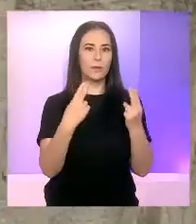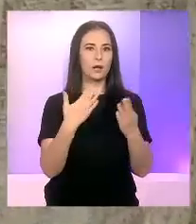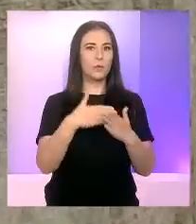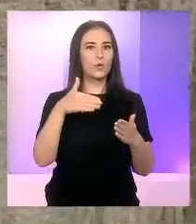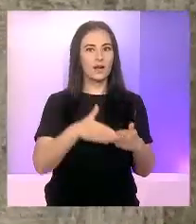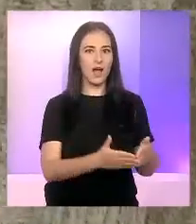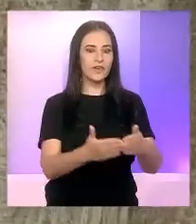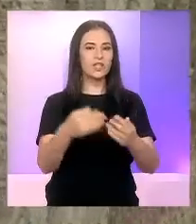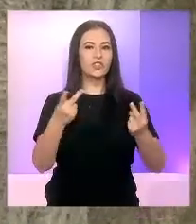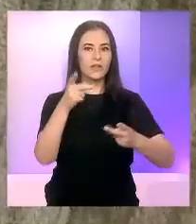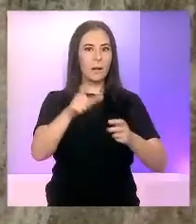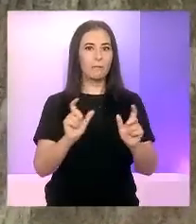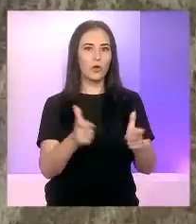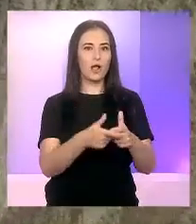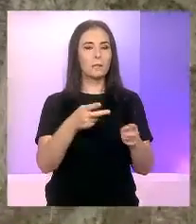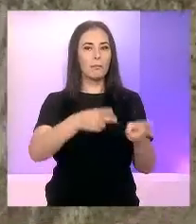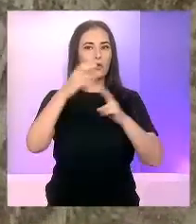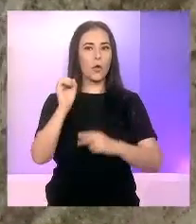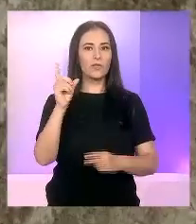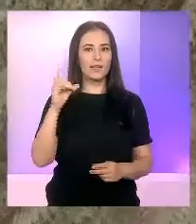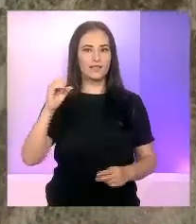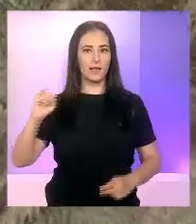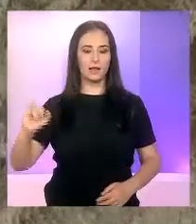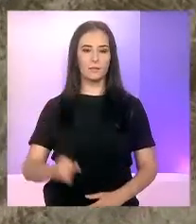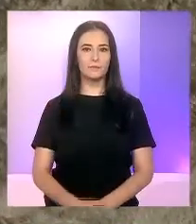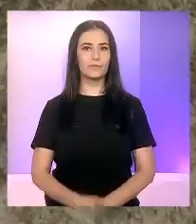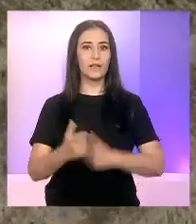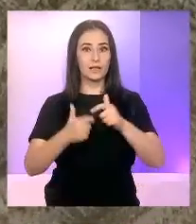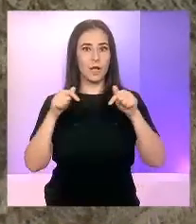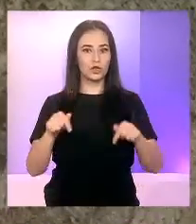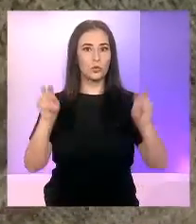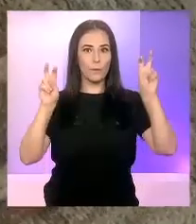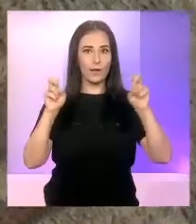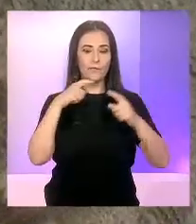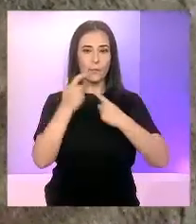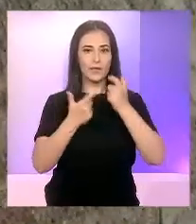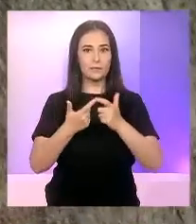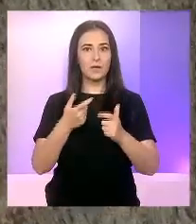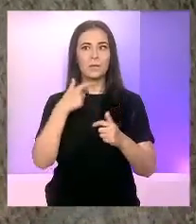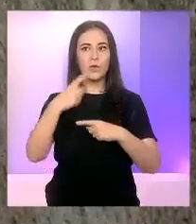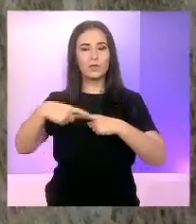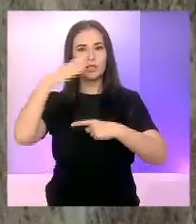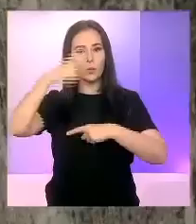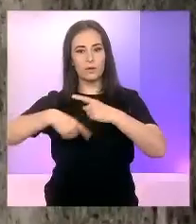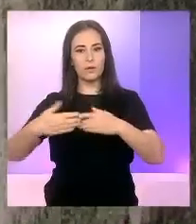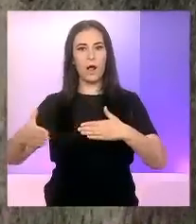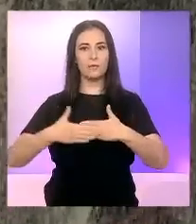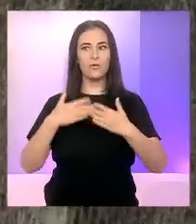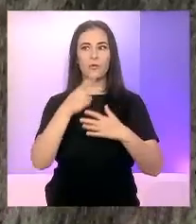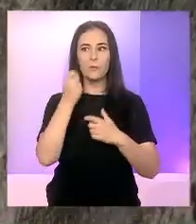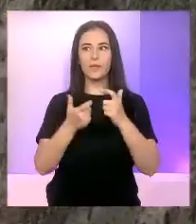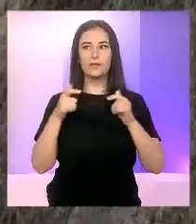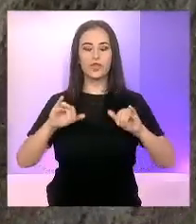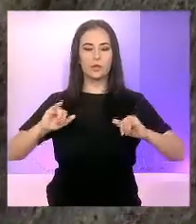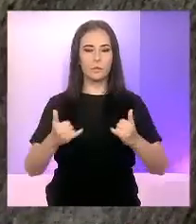principal pentru navele civile blocate în porturile Odesei. Despre acest subiect discutăm în minutele următoare, alături de Cezar